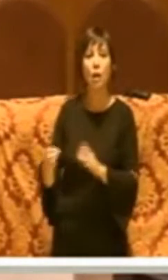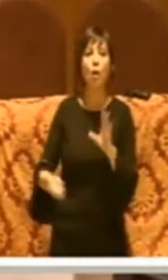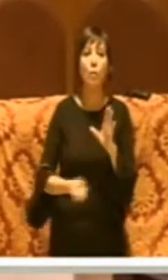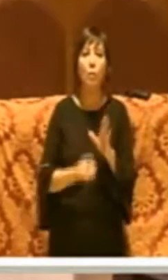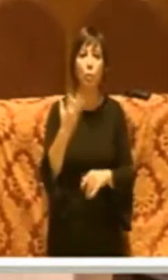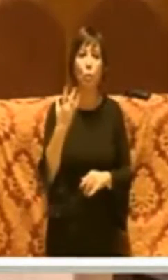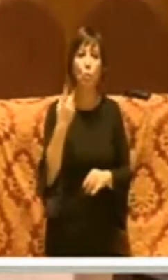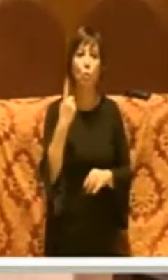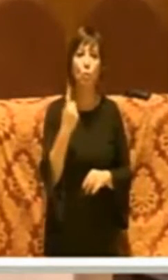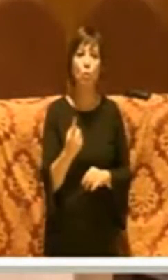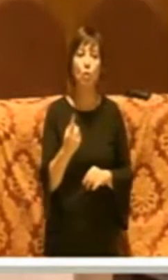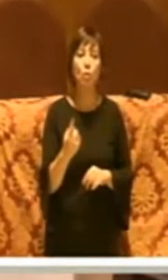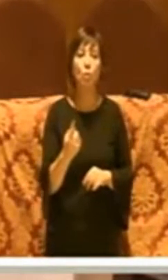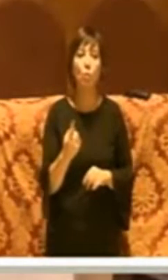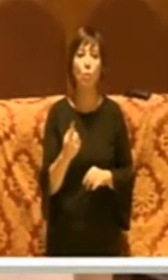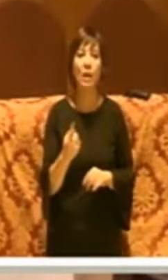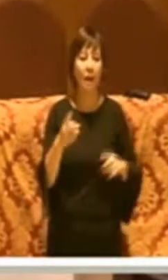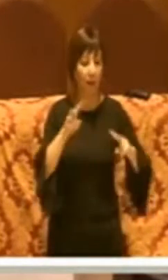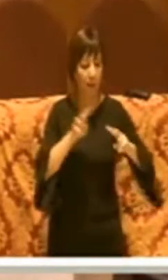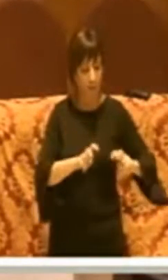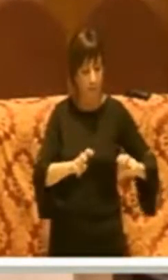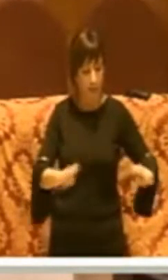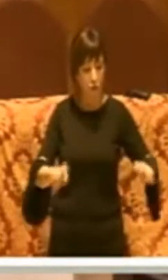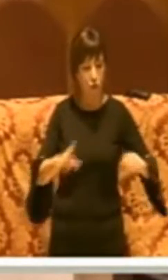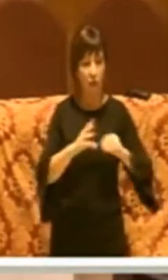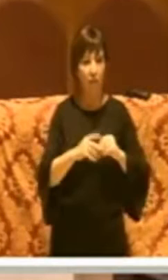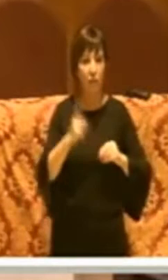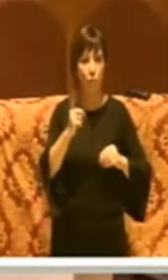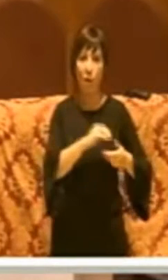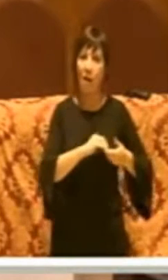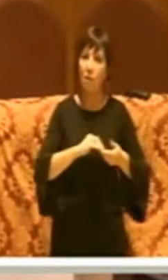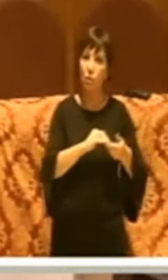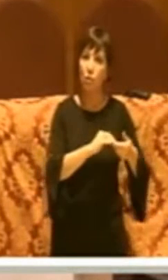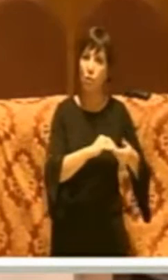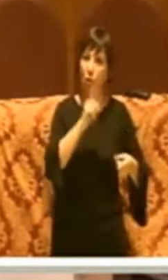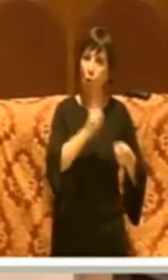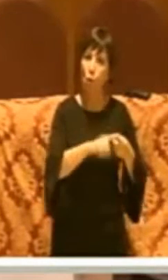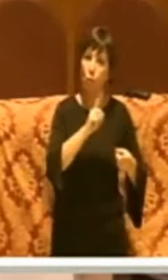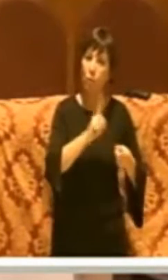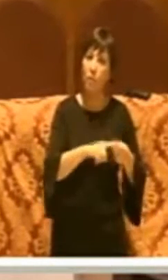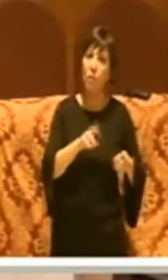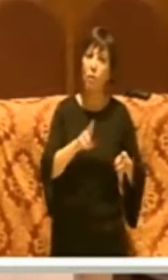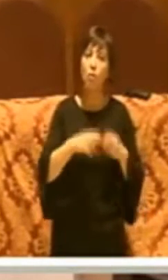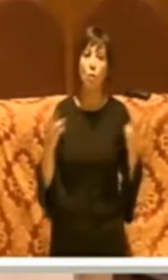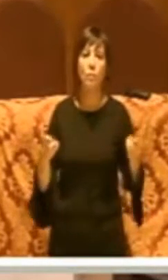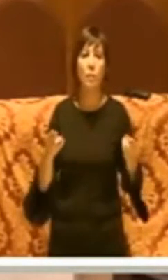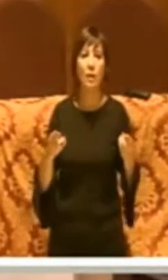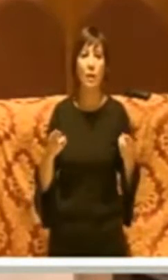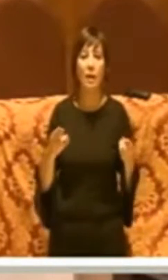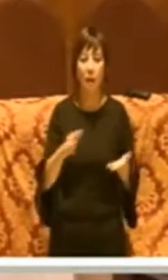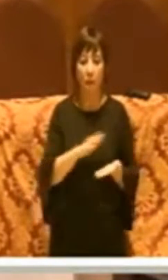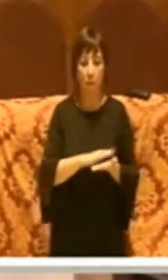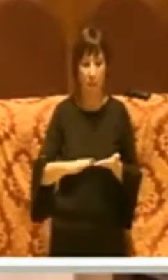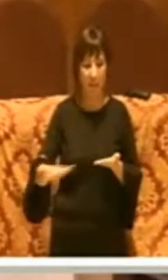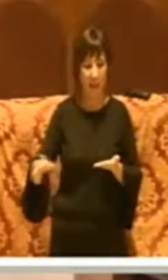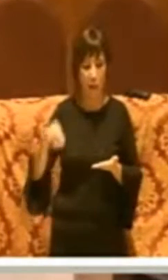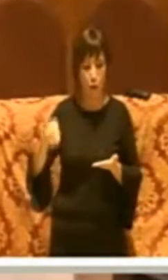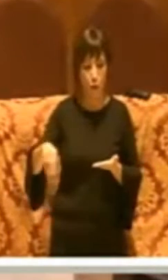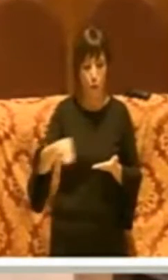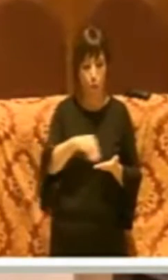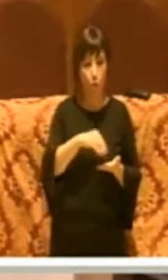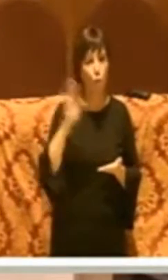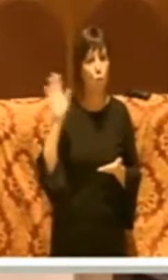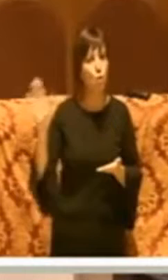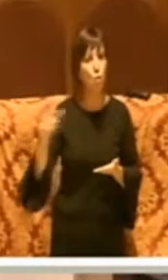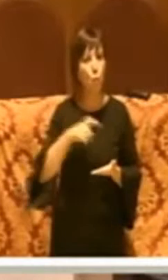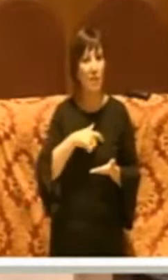un'indagine svolta da un'associazione di consumatori che scopre che il famoso piano buche del sindaco